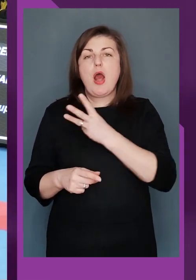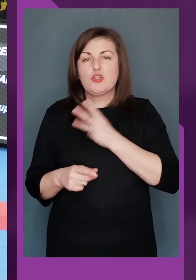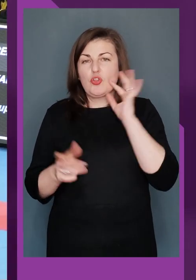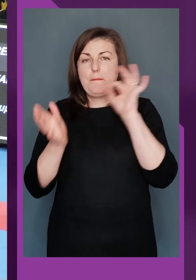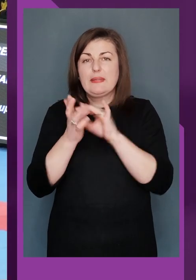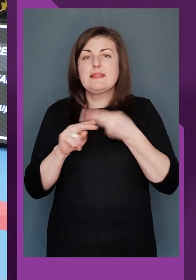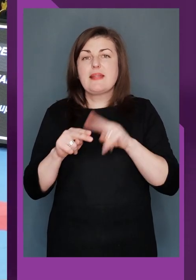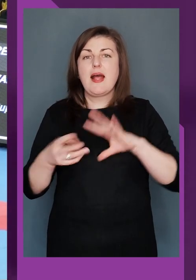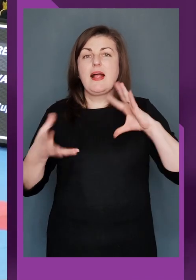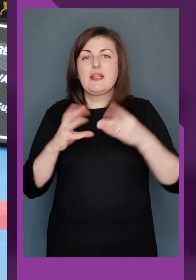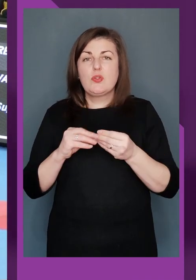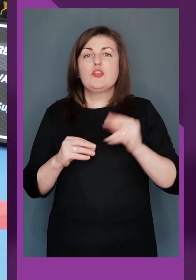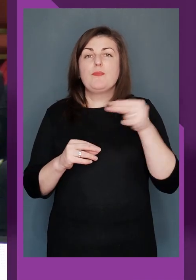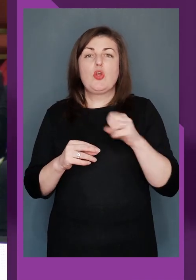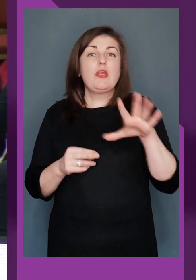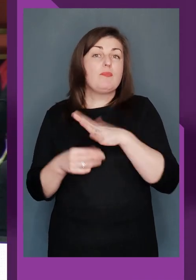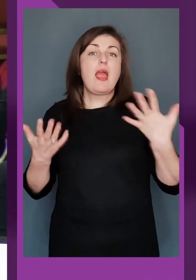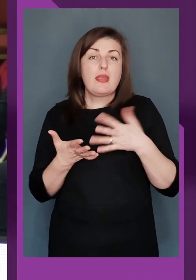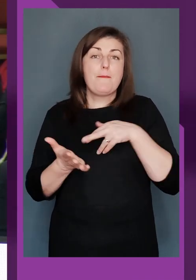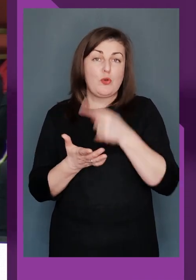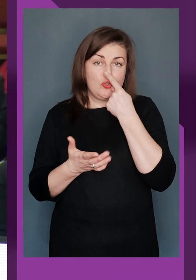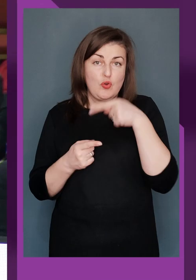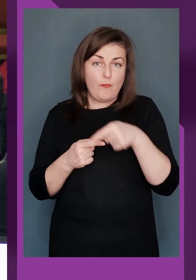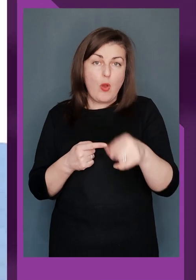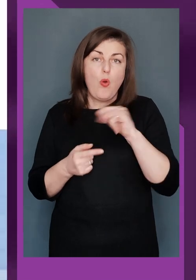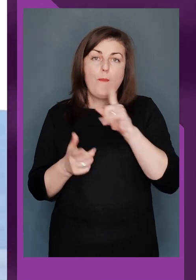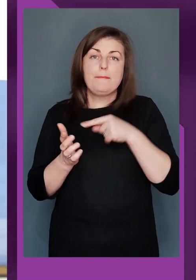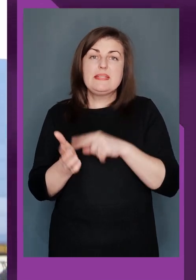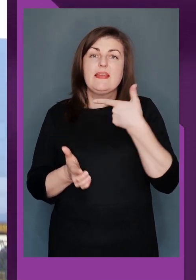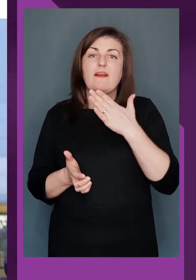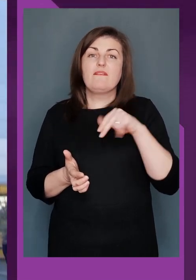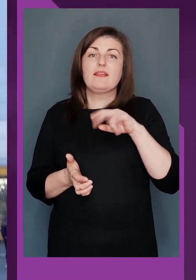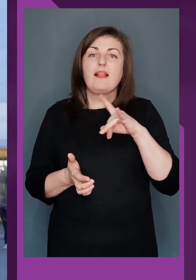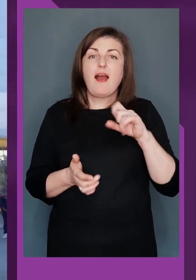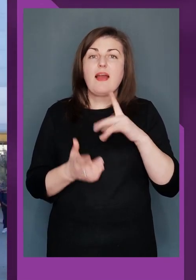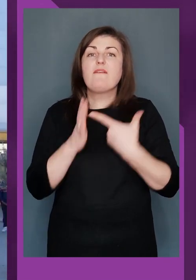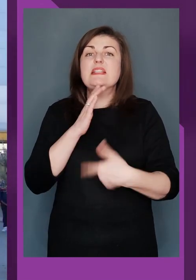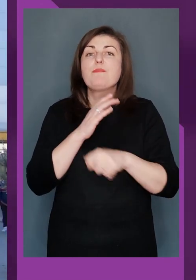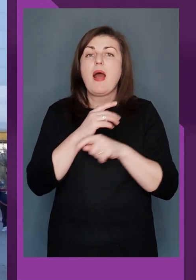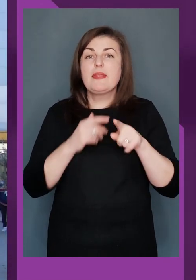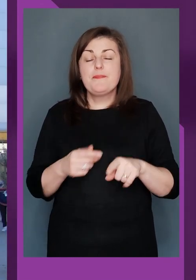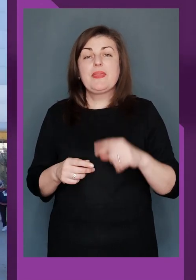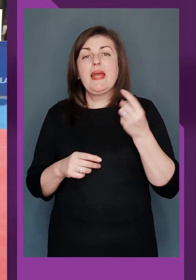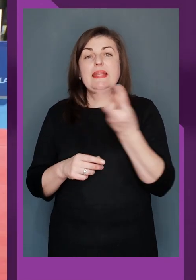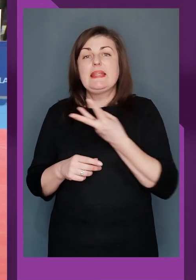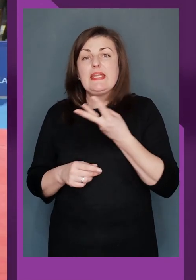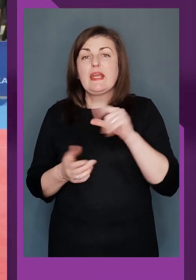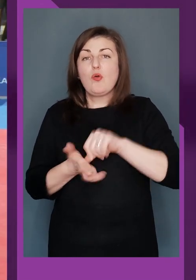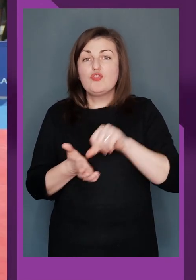мети стали результати чемпіонату Європи, який пройшов нещодавно у місті Гвадалахар, що в Іспанії.